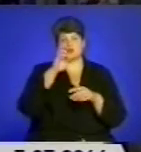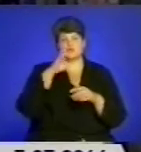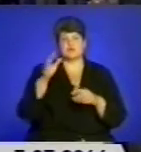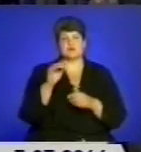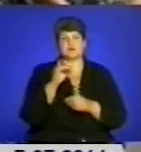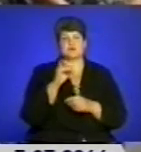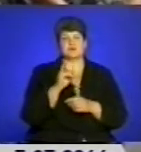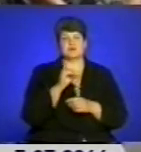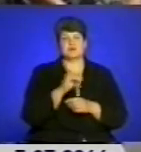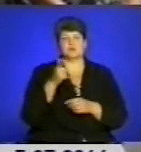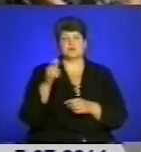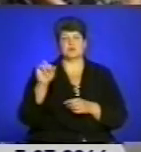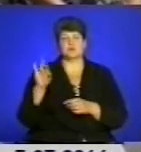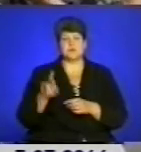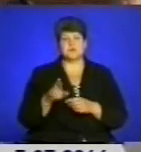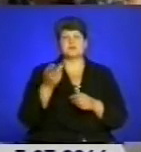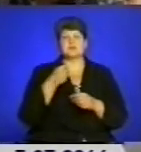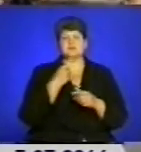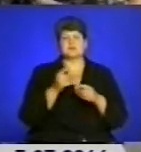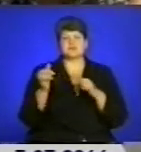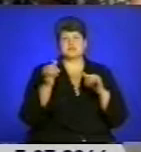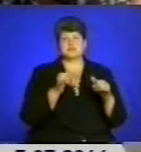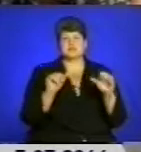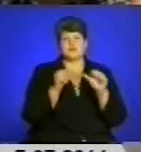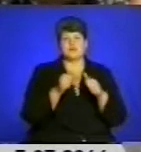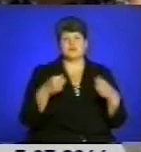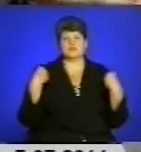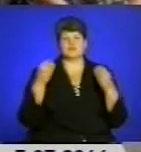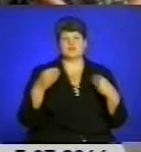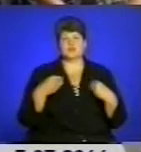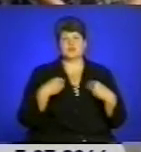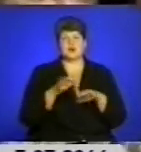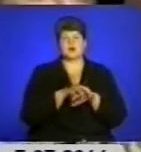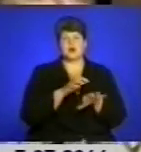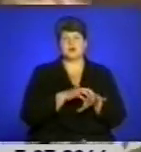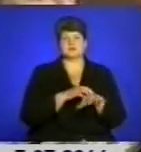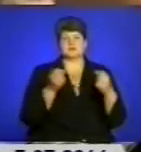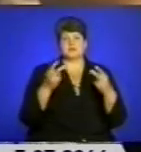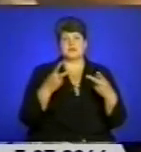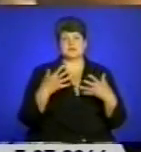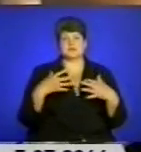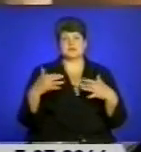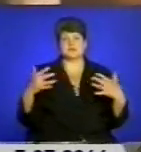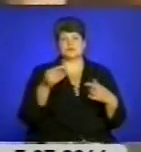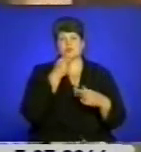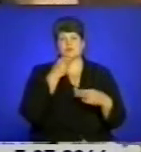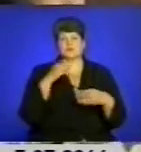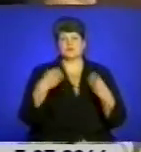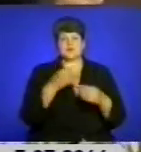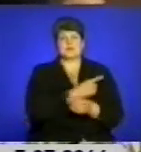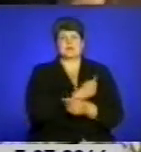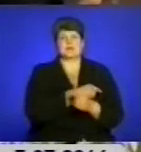Іван Гуня. Зведений загін правоохоронців забезпечили формою взуттям, озброєнням, спецзасобами, продуктами харчування, медикаментами.